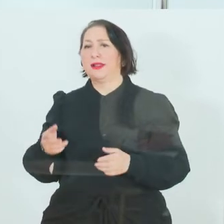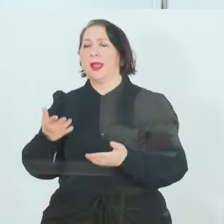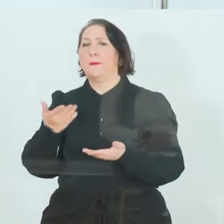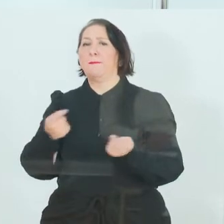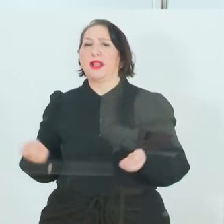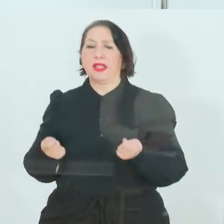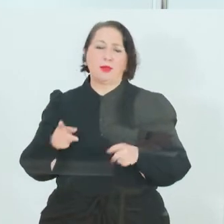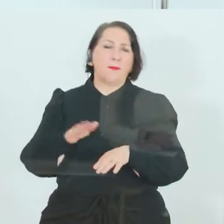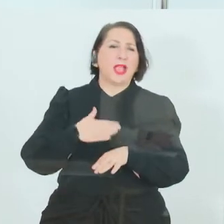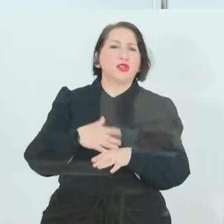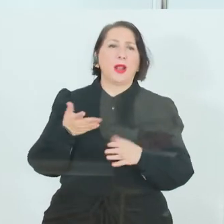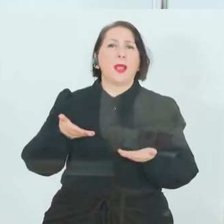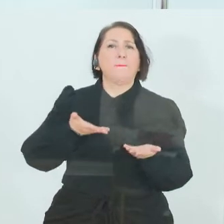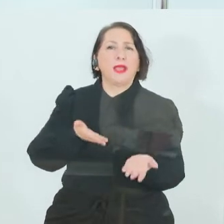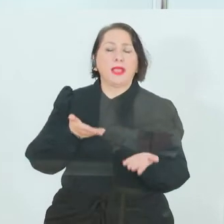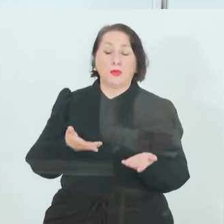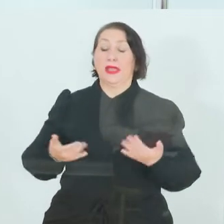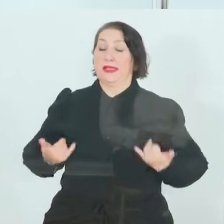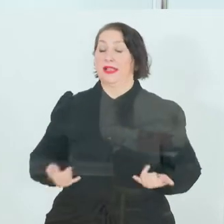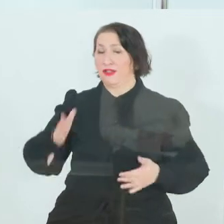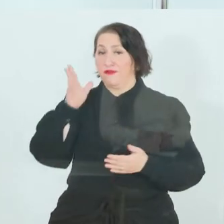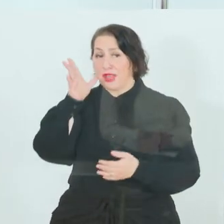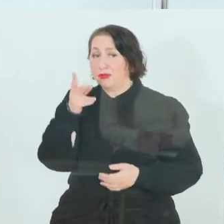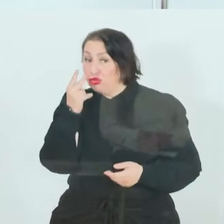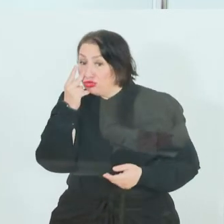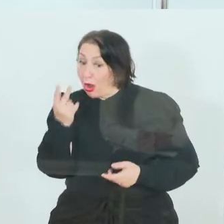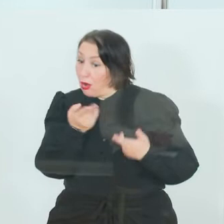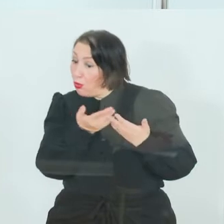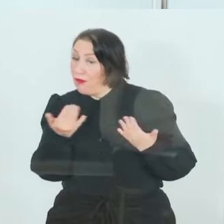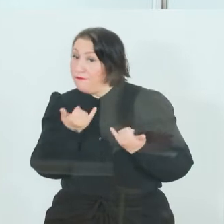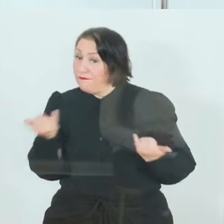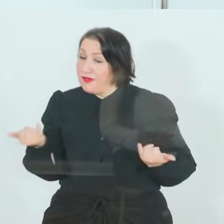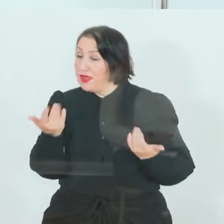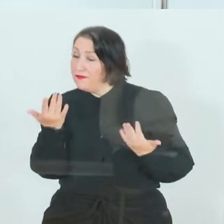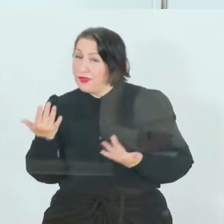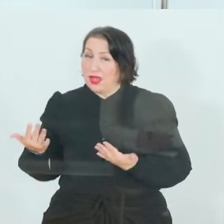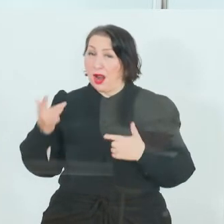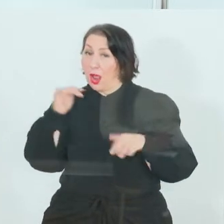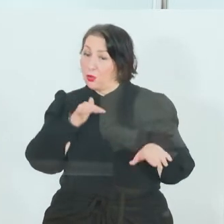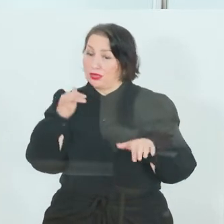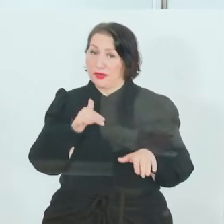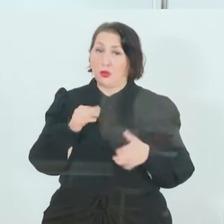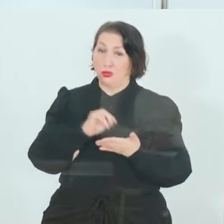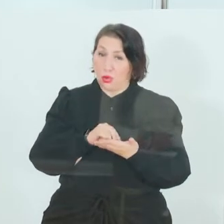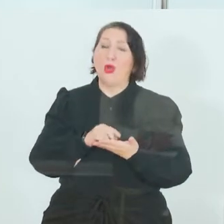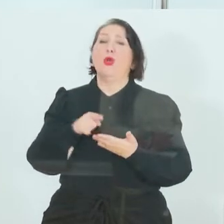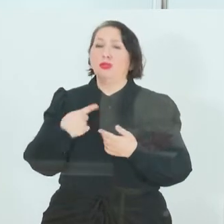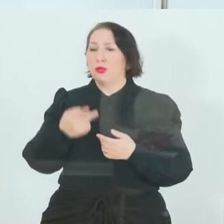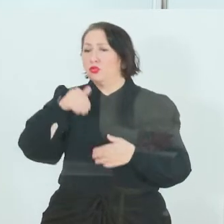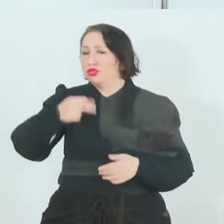Bäckereien etc. Wir schauen uns das jetzt an, wie diese Auswirkungen sind und schauen, wie wir